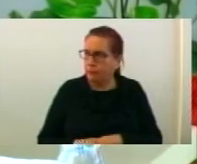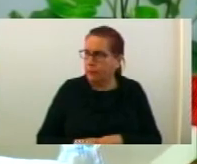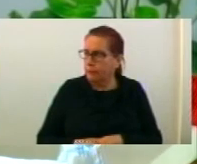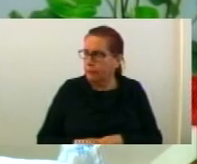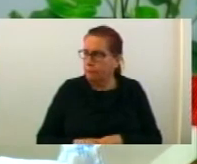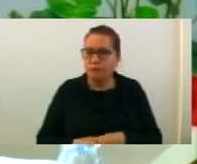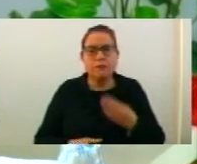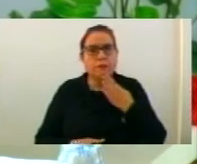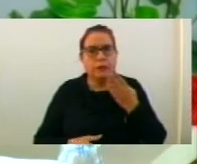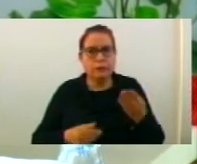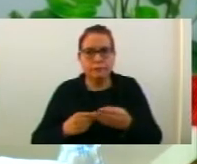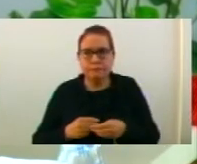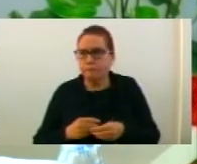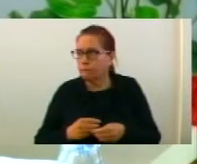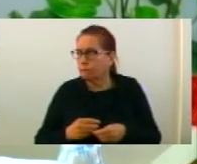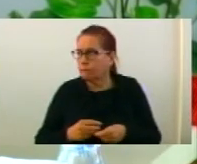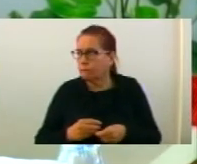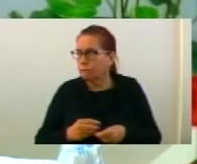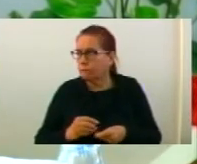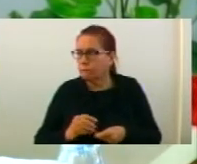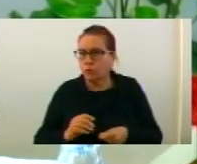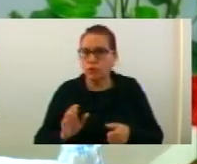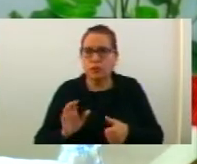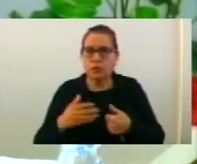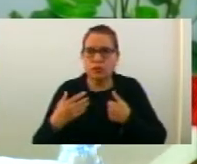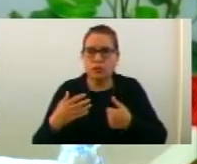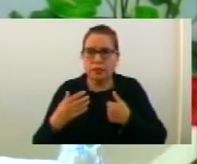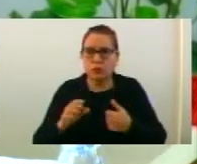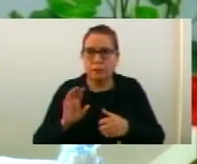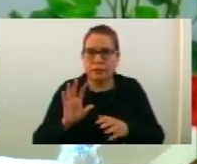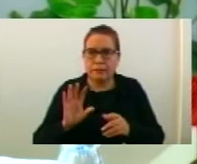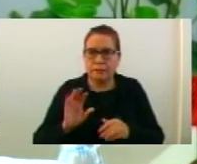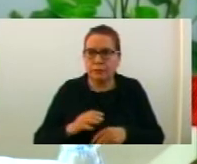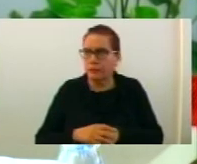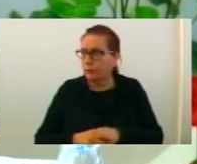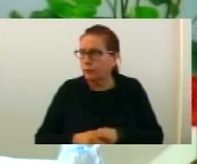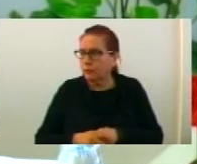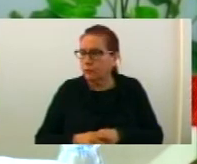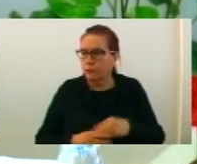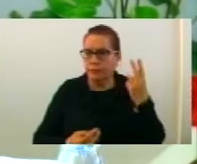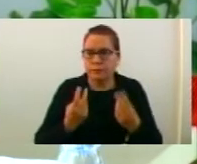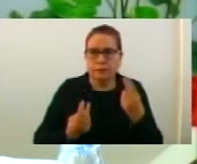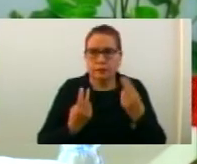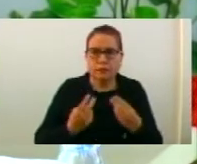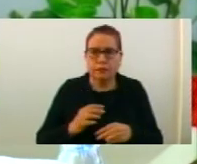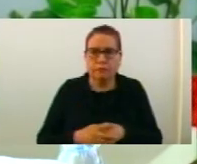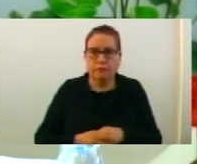Ви благодарам. 650 евра, иначе, е приключукат. Дали още некога разбор?